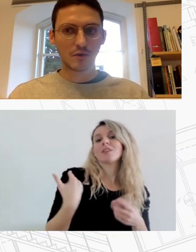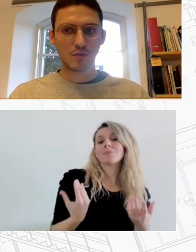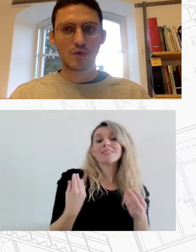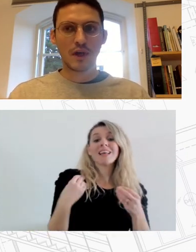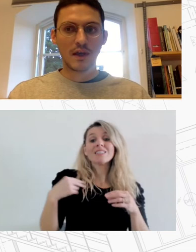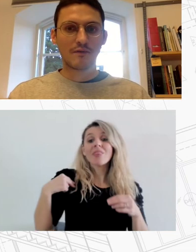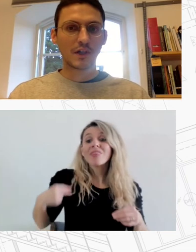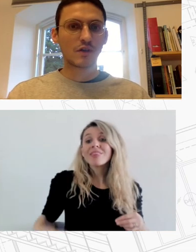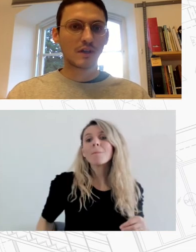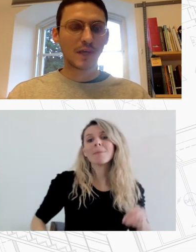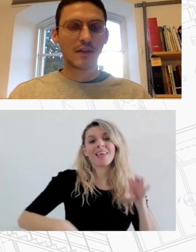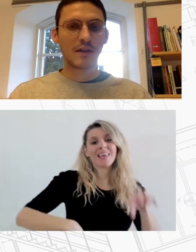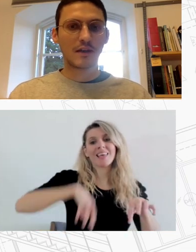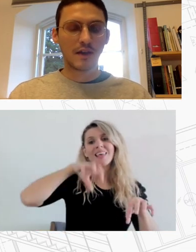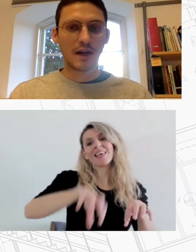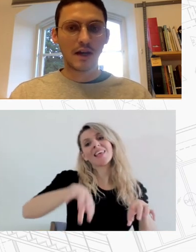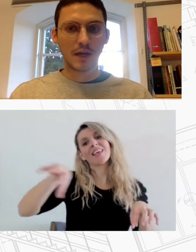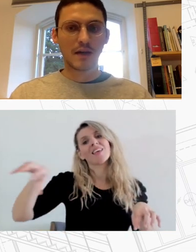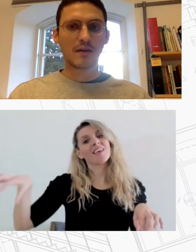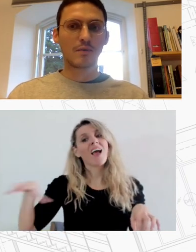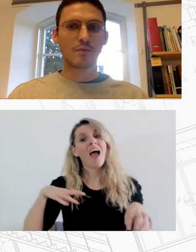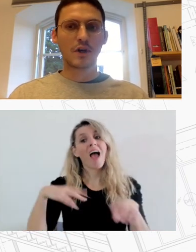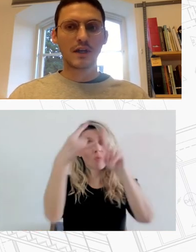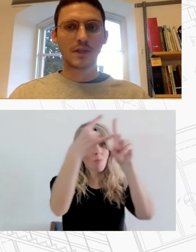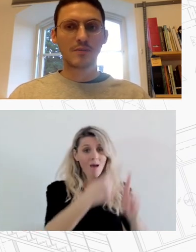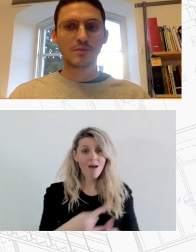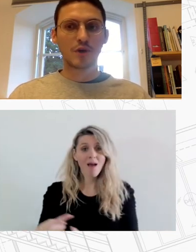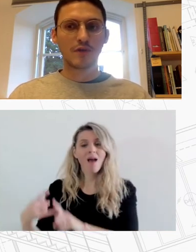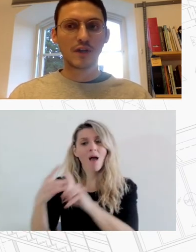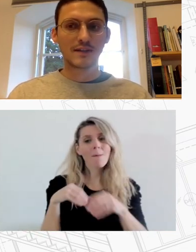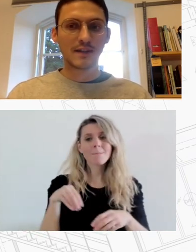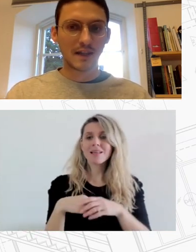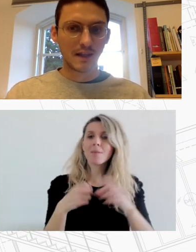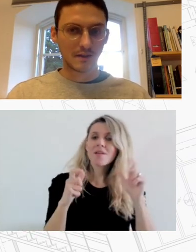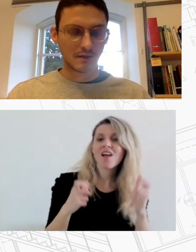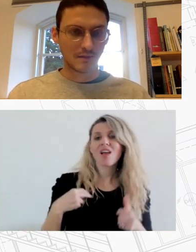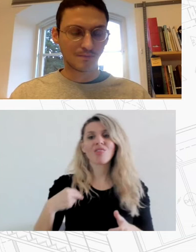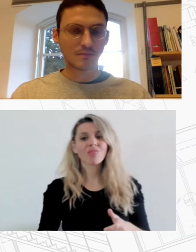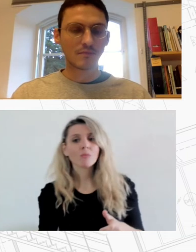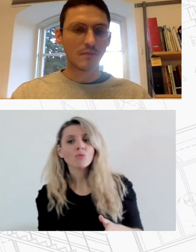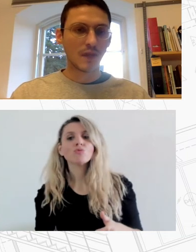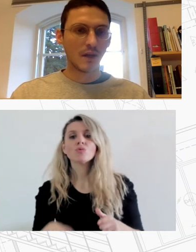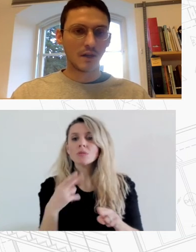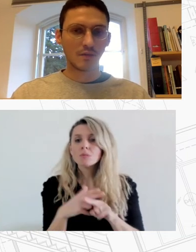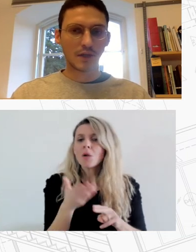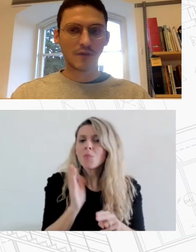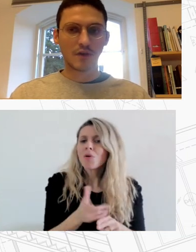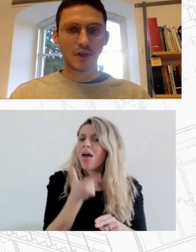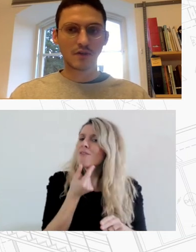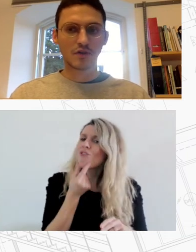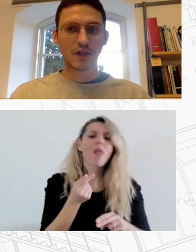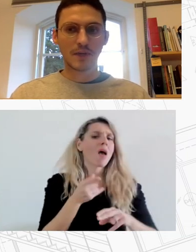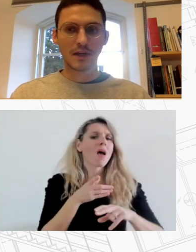σε ανθρώπους που βρίσκονται σε μια διοικητική κλίμακα που μπορεί να επιτρέψει πιο εύκολα τις συναντήσεις Η τοπική